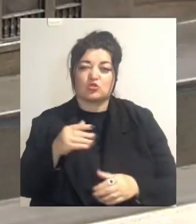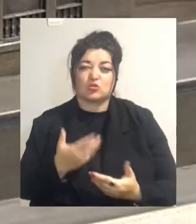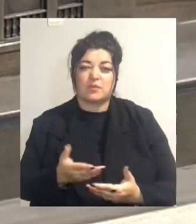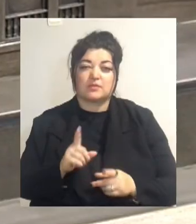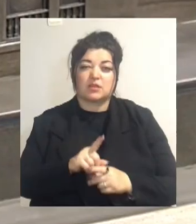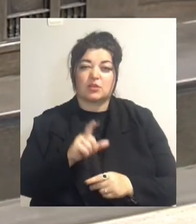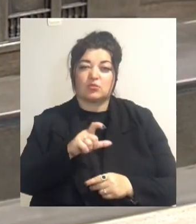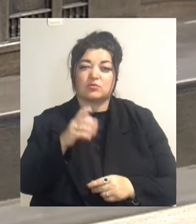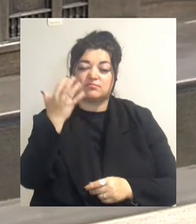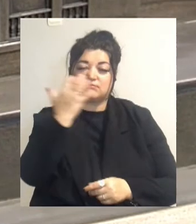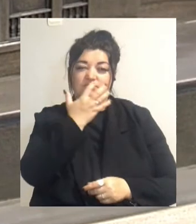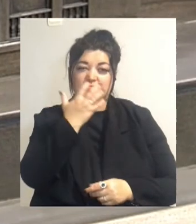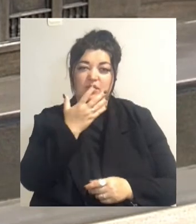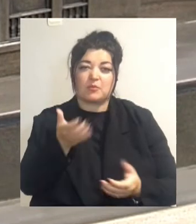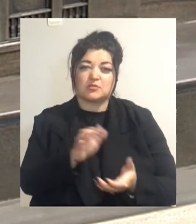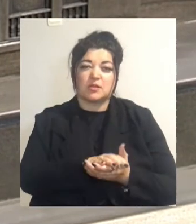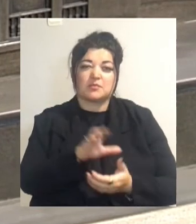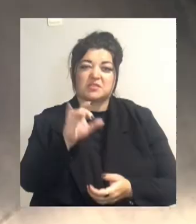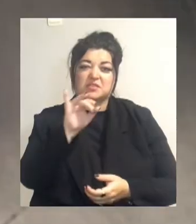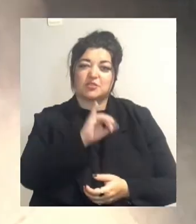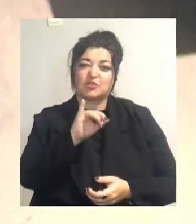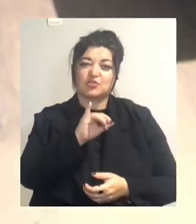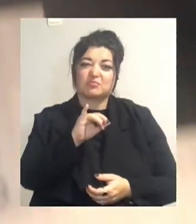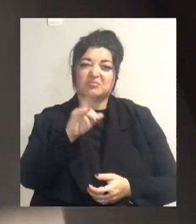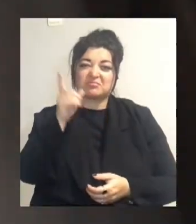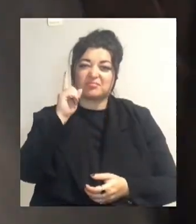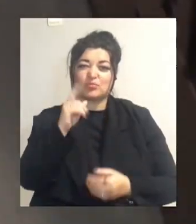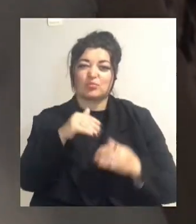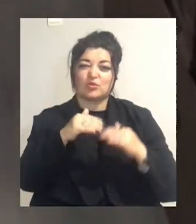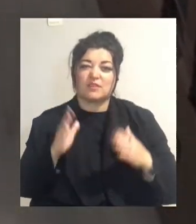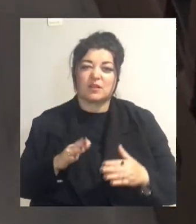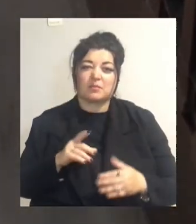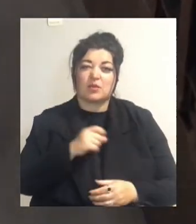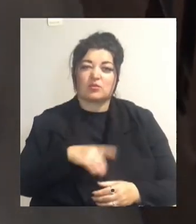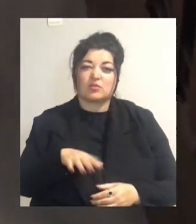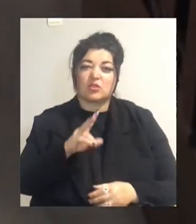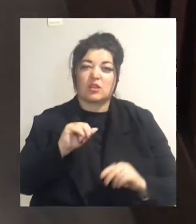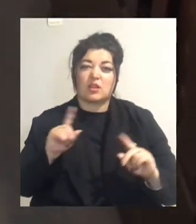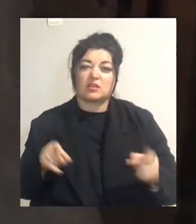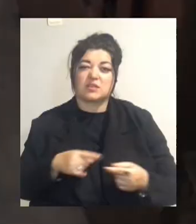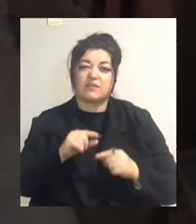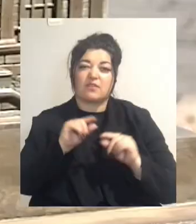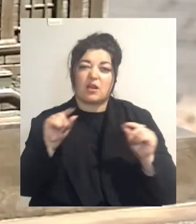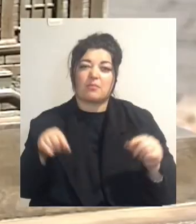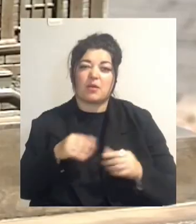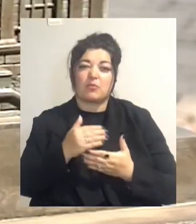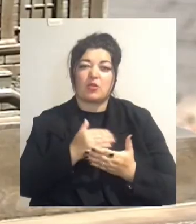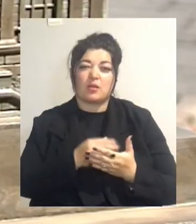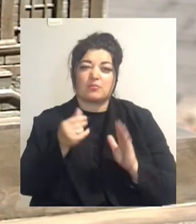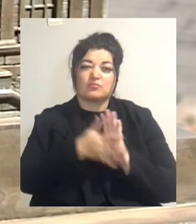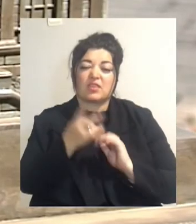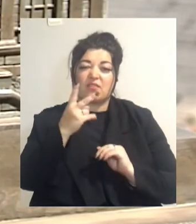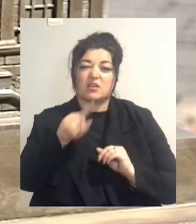познайомитися з історичними будівлями Одеси. На реалізацію проєкту в рамках програми «Громадський бюджет» було витрачено 2,5